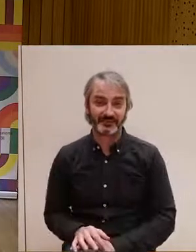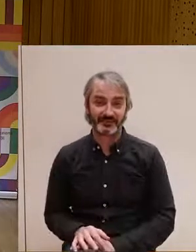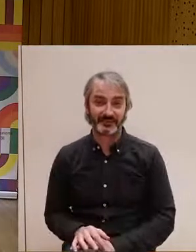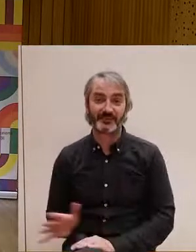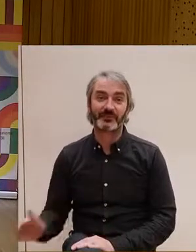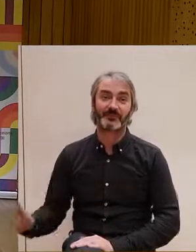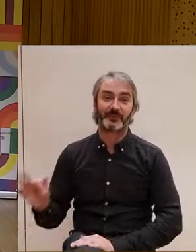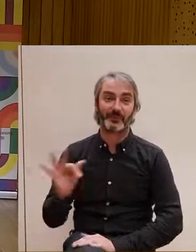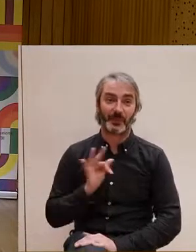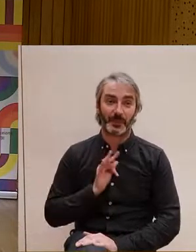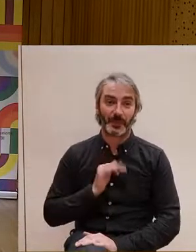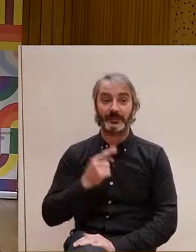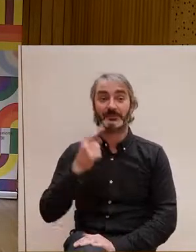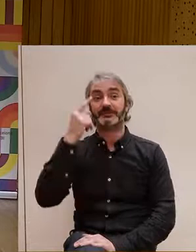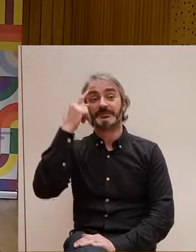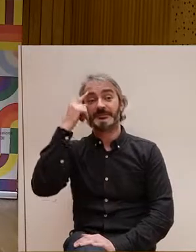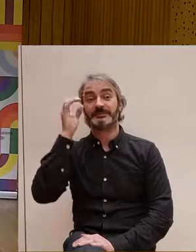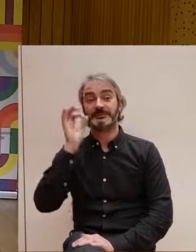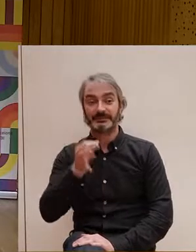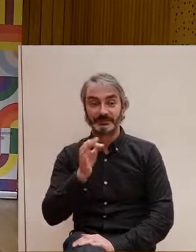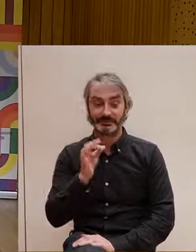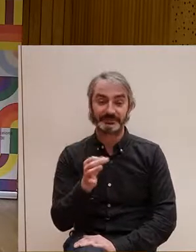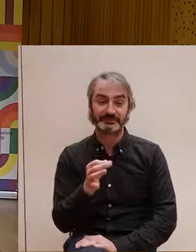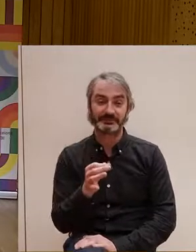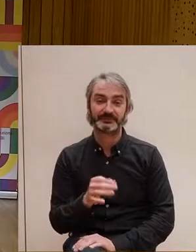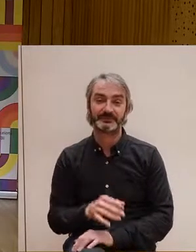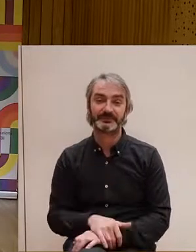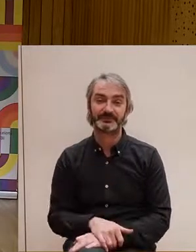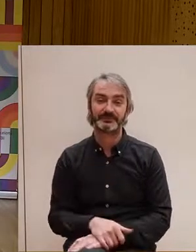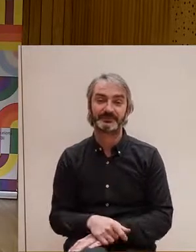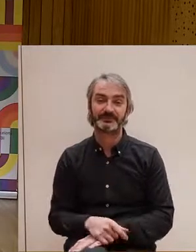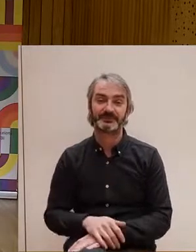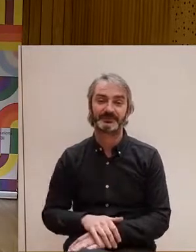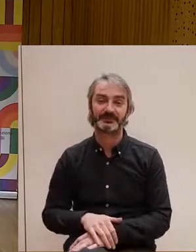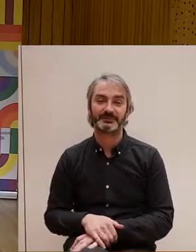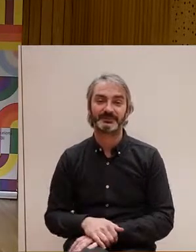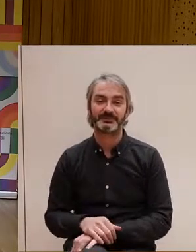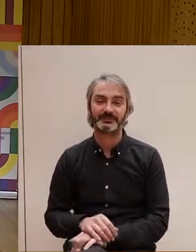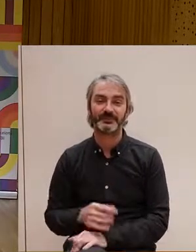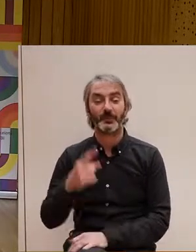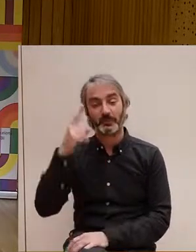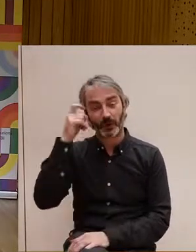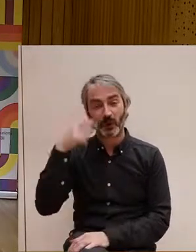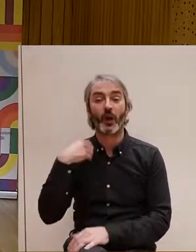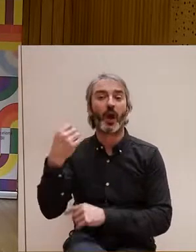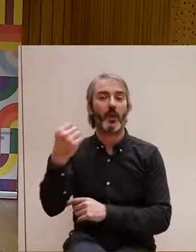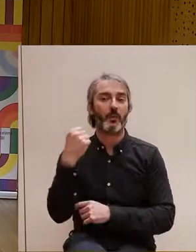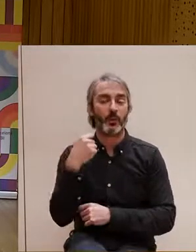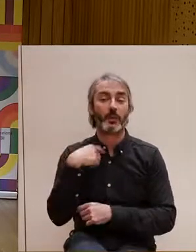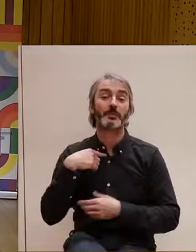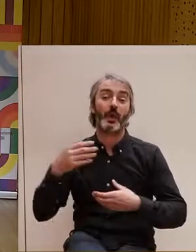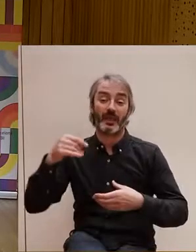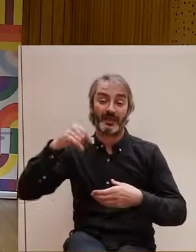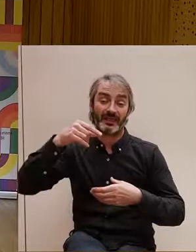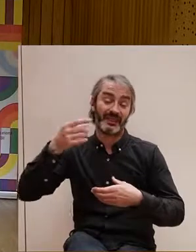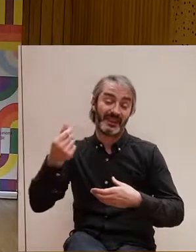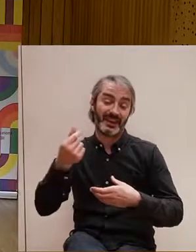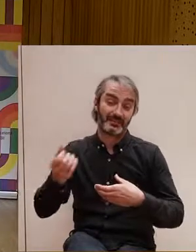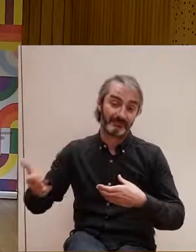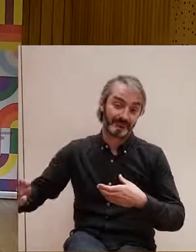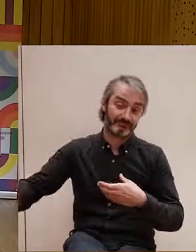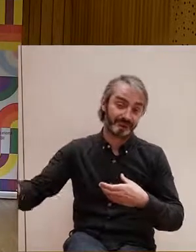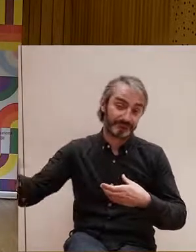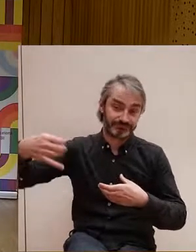estàs dient, que ara m'has fet recordar que vam tenir molt suport també, tant a nivell de Vercam i com a nivell de procés de creació, que tu ens